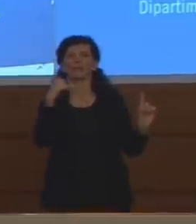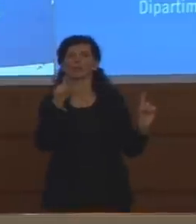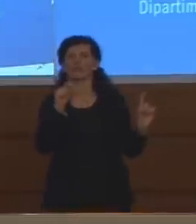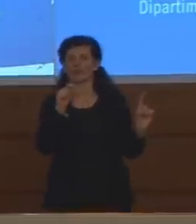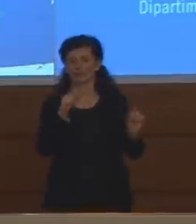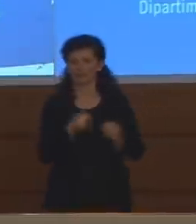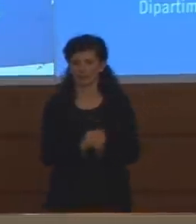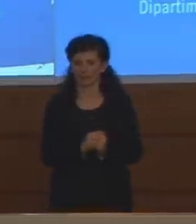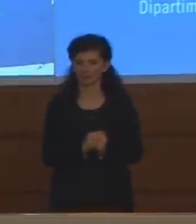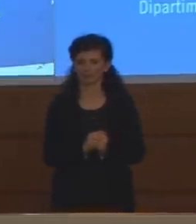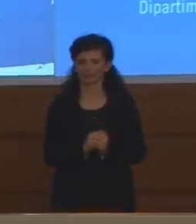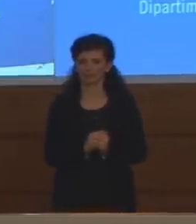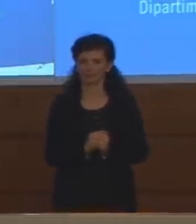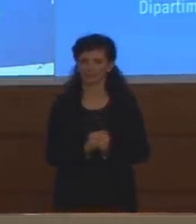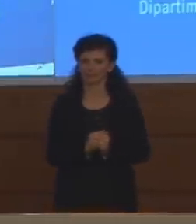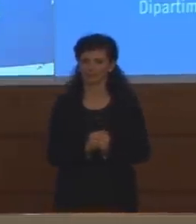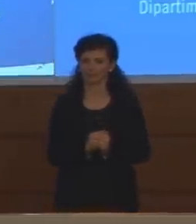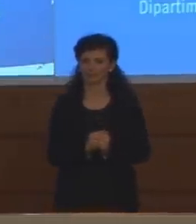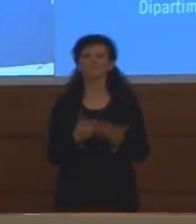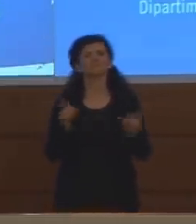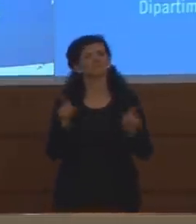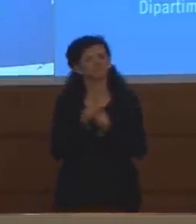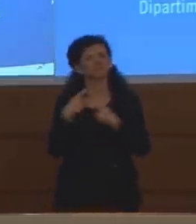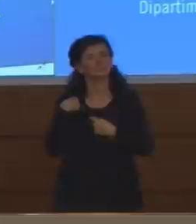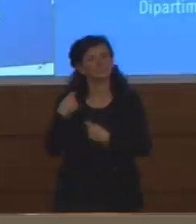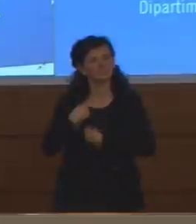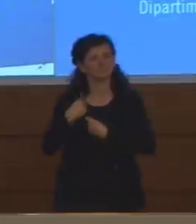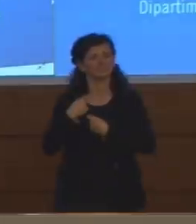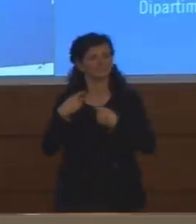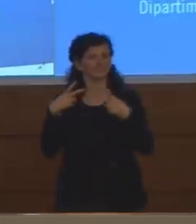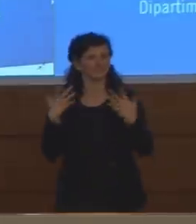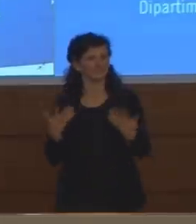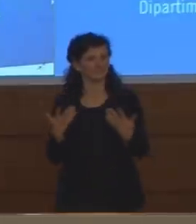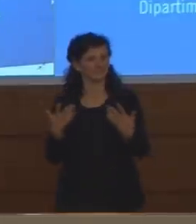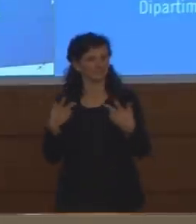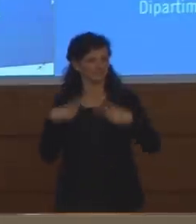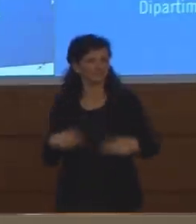Anche incoraggiante è il fatto che, se guardiamo alle ultime due settimane,